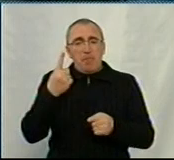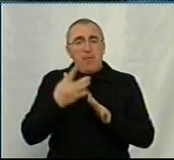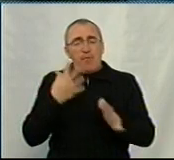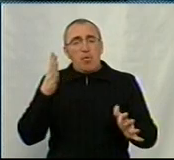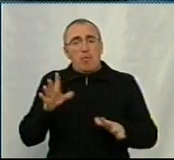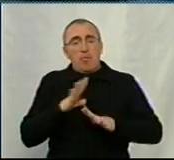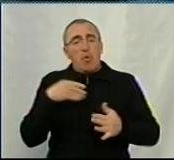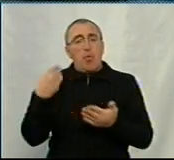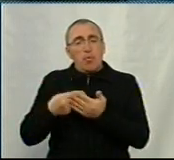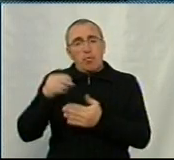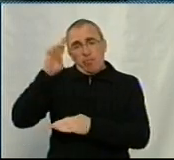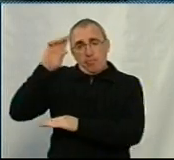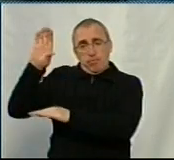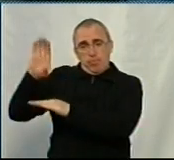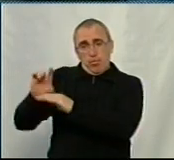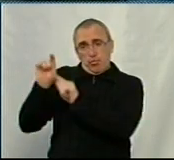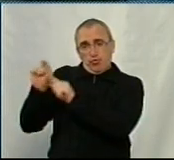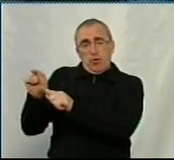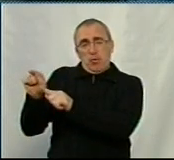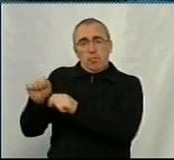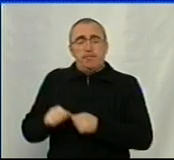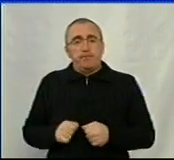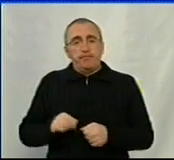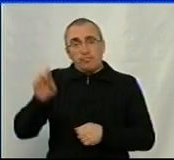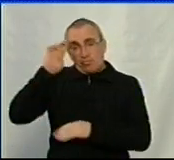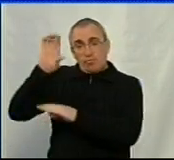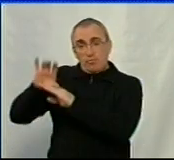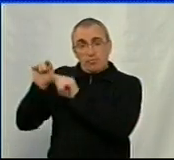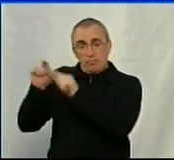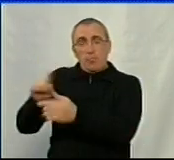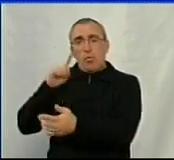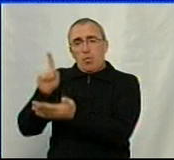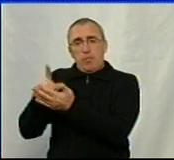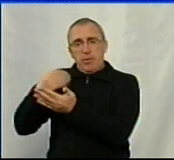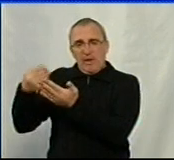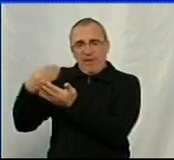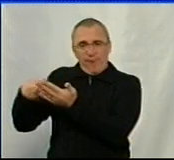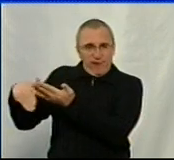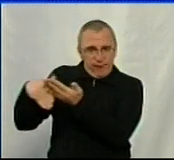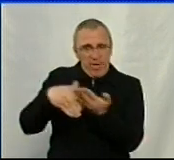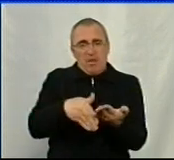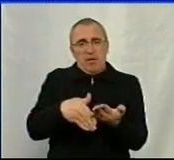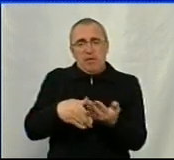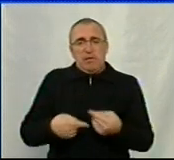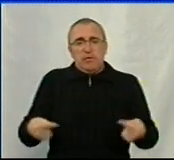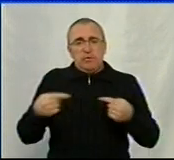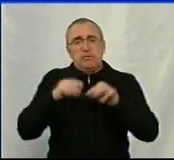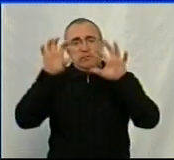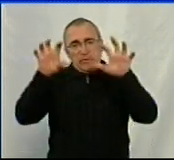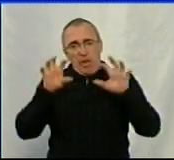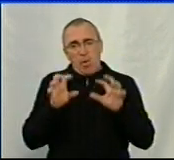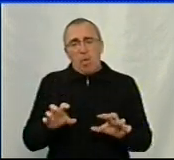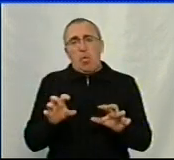повинні бути кошти державного бюджету. Державний бюджет повинен фінансувати, згідно з законом,